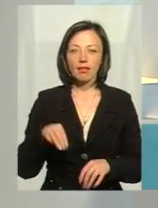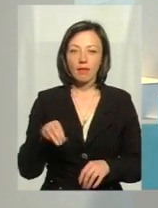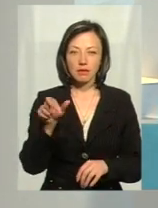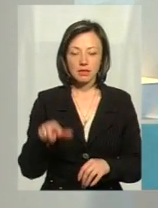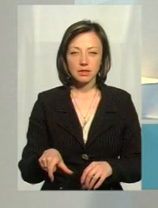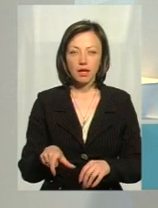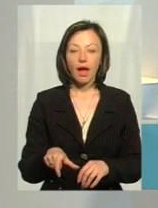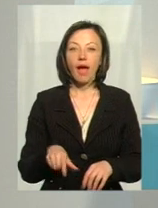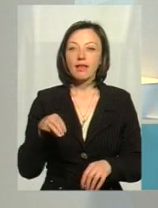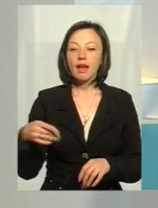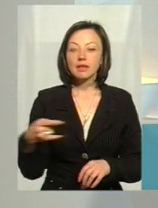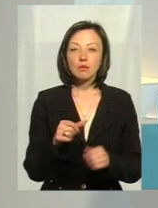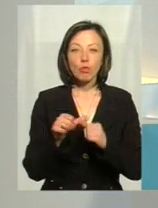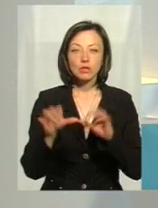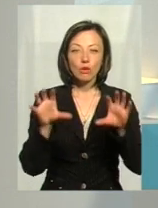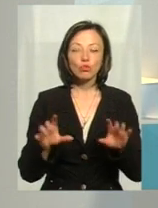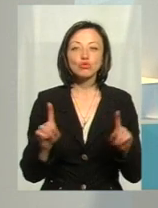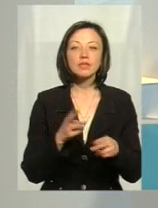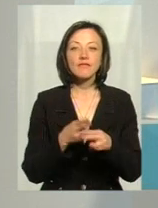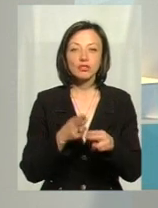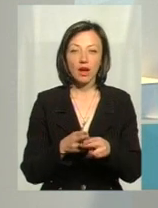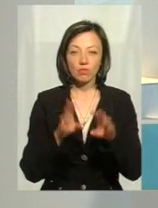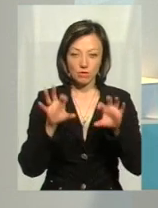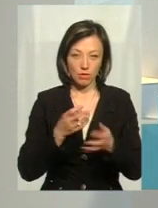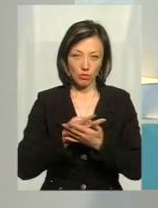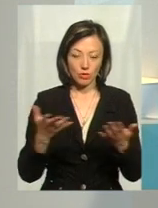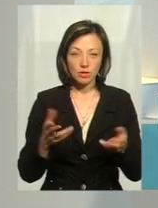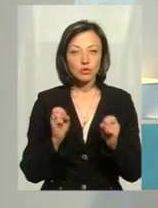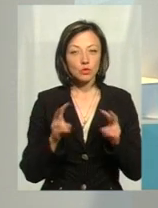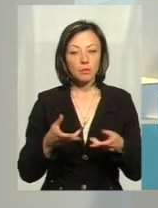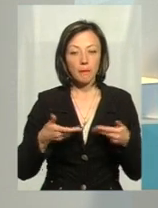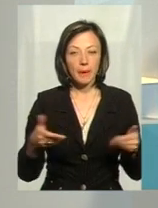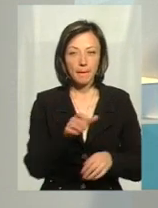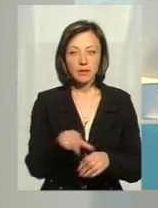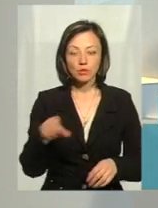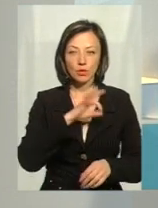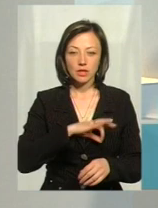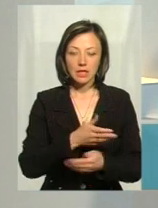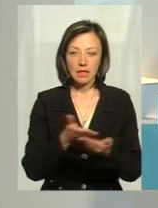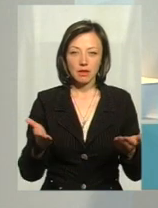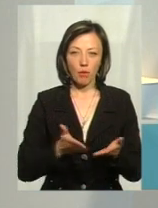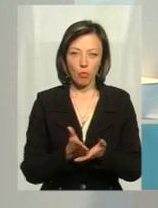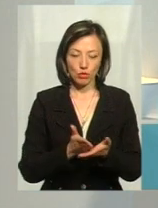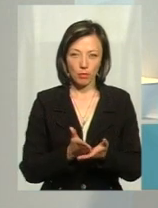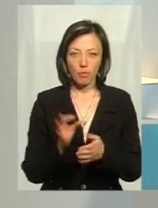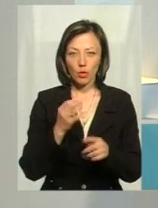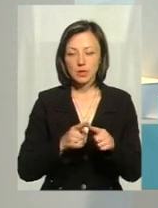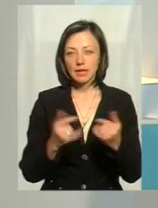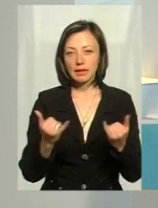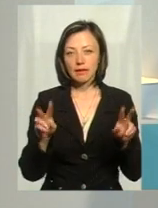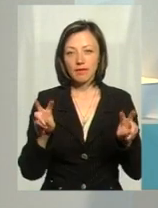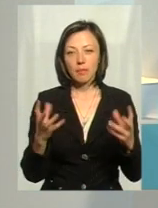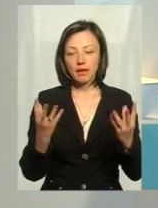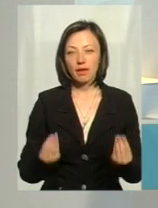законом. Що заважає їм легалізуватись і чим ризикуємо ми, пасажири, користуючись їхніми послугами? Про це нині у